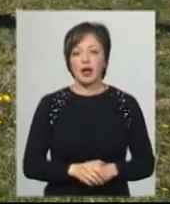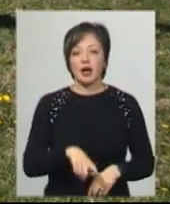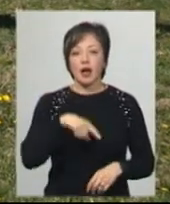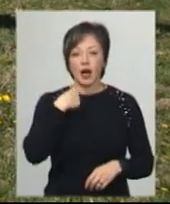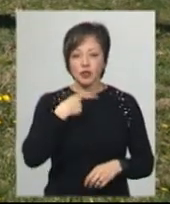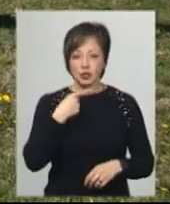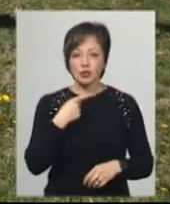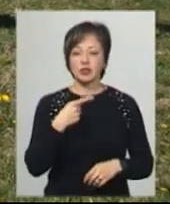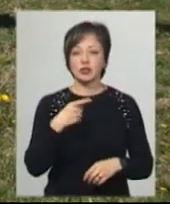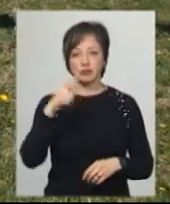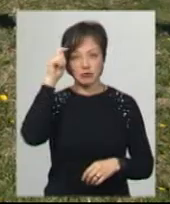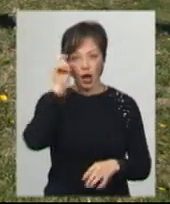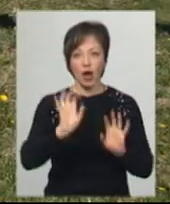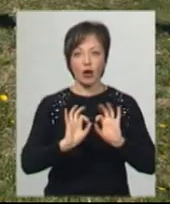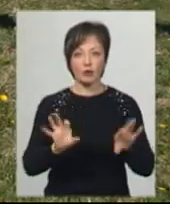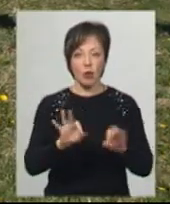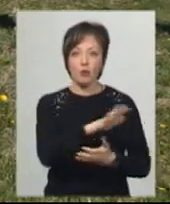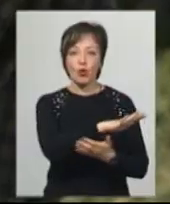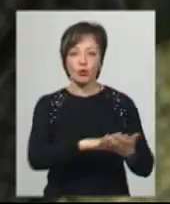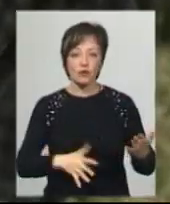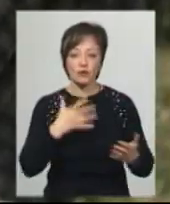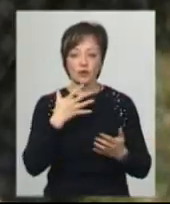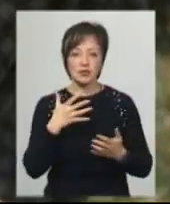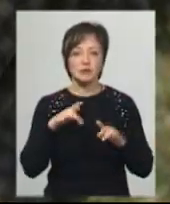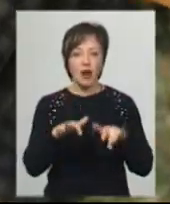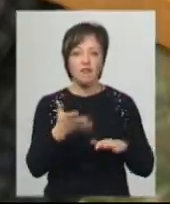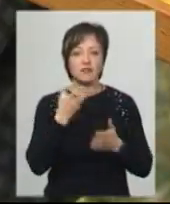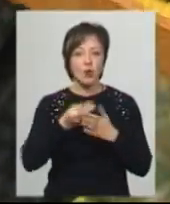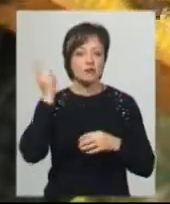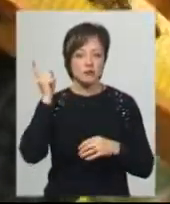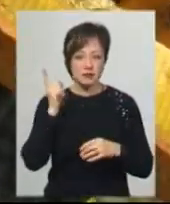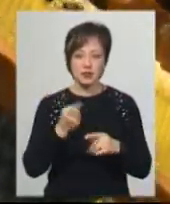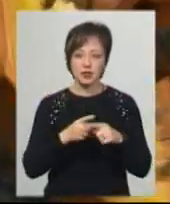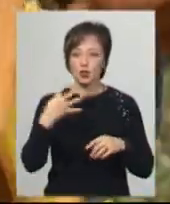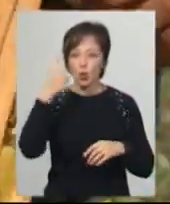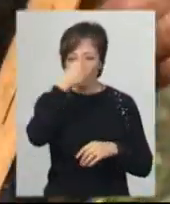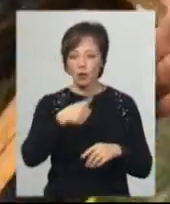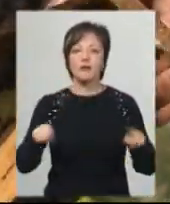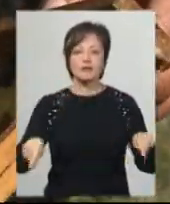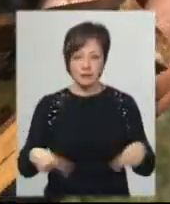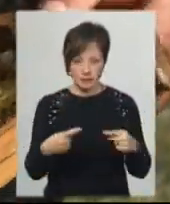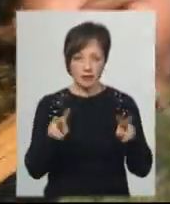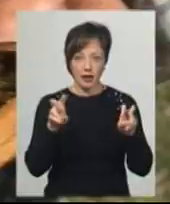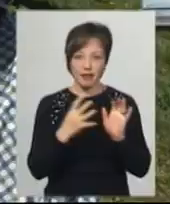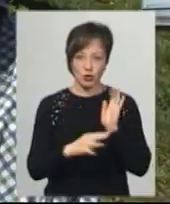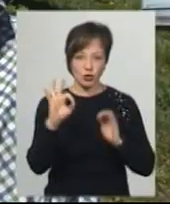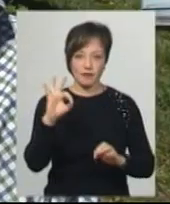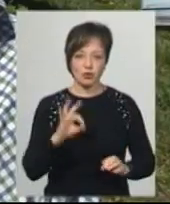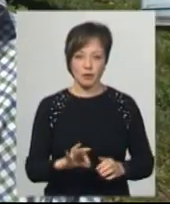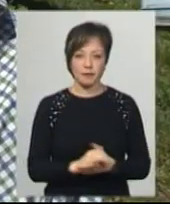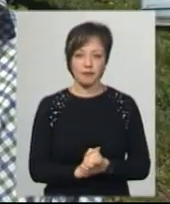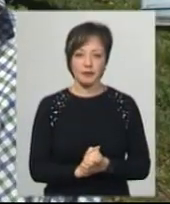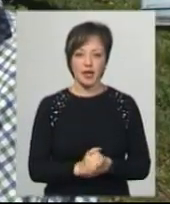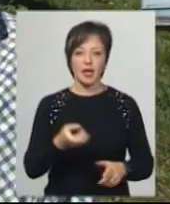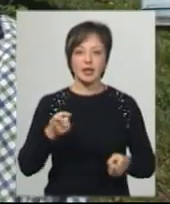розповідає, продовжує справу своїх попередників. І за 40-тиліття породу української степової вдалося відродити на 90%. Вона